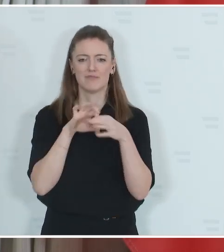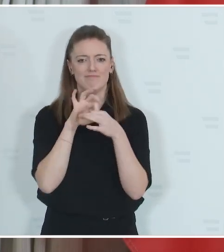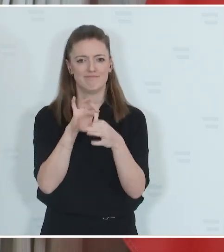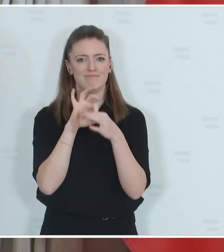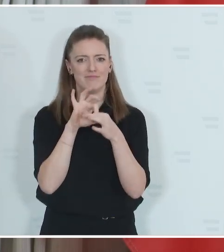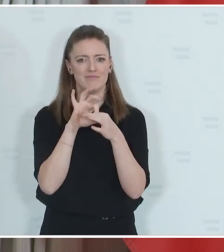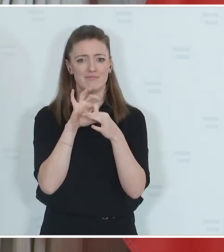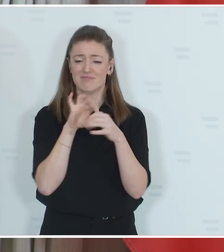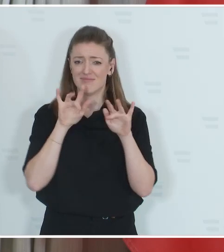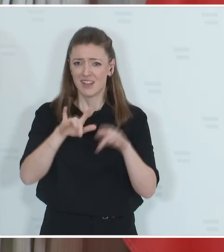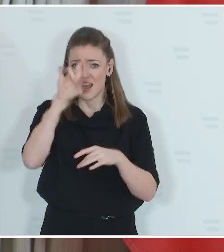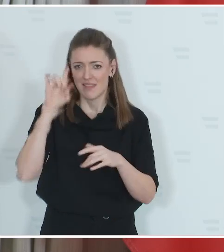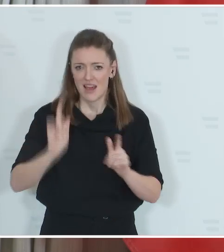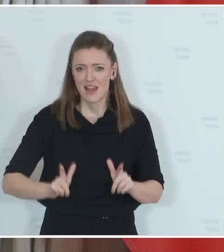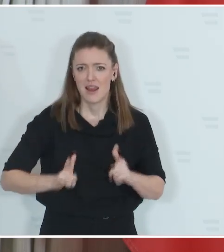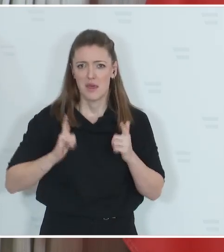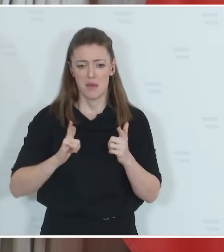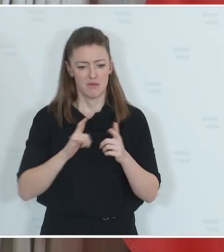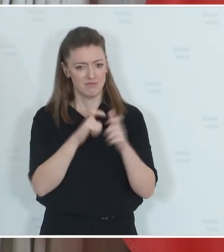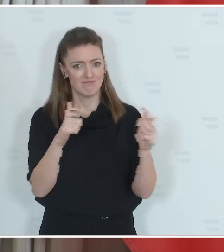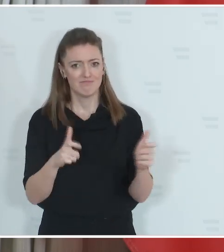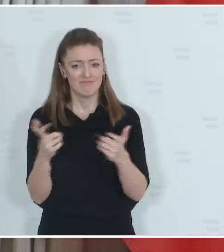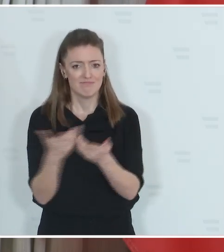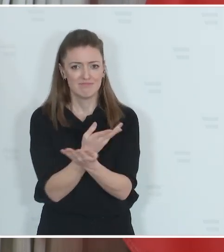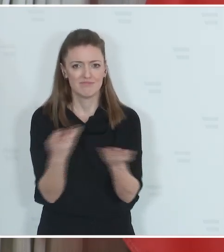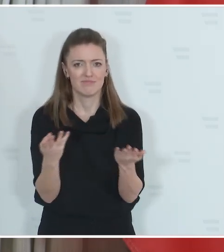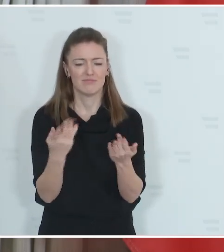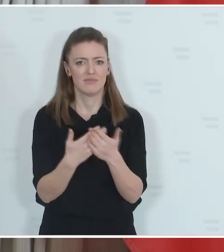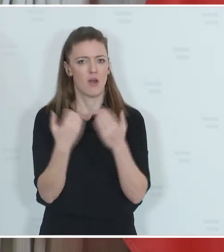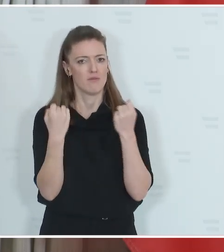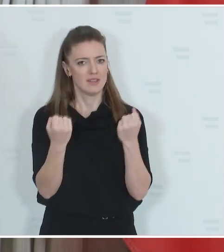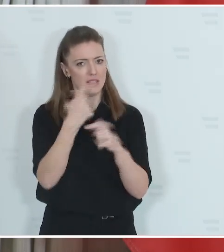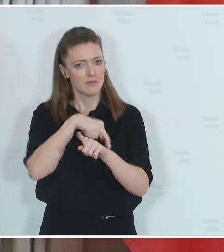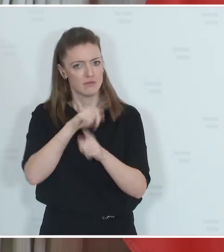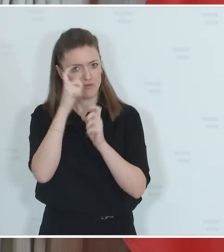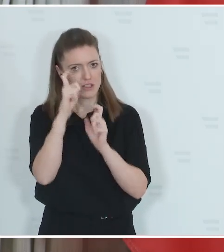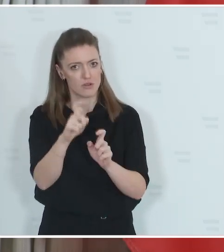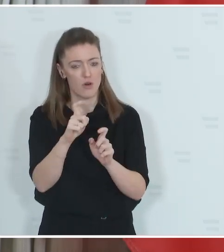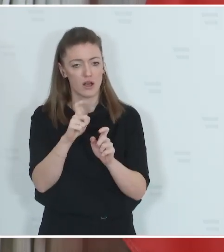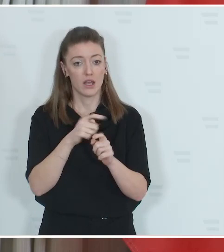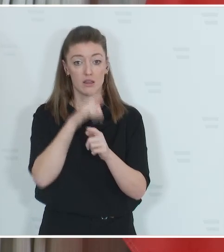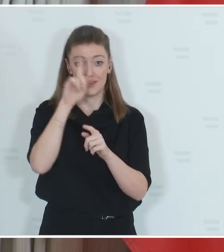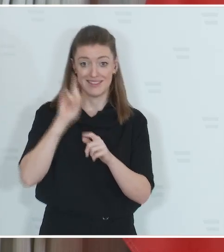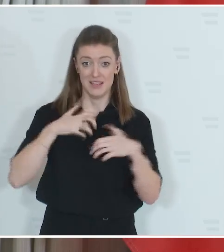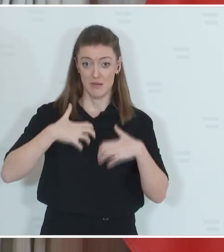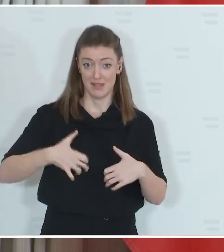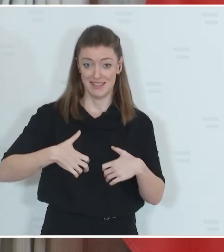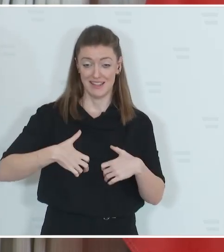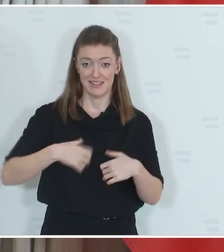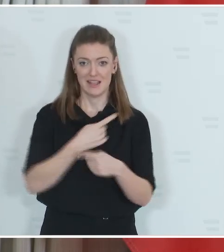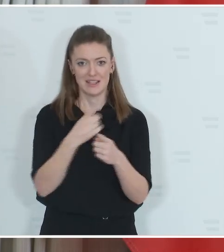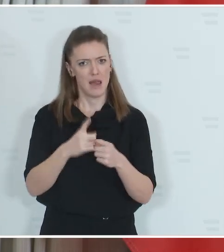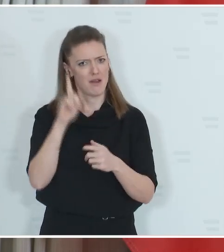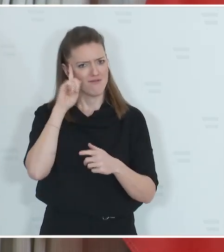lebende Wesen. Wir stellen sicher, dass künftig Halterinnen die wichtigsten Regeln zum Wohl ihrer Tiere